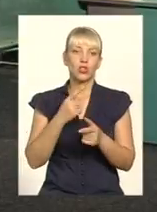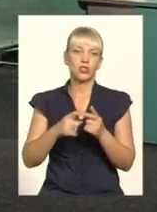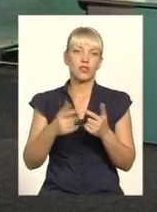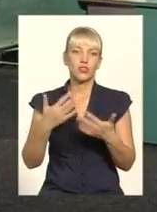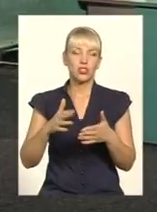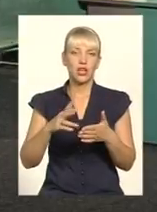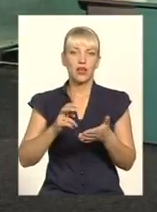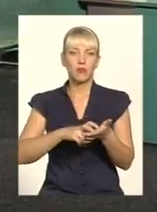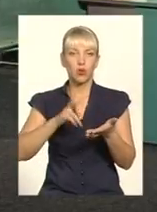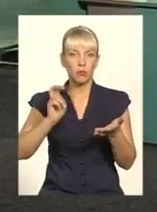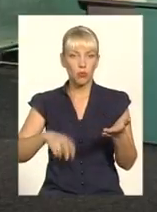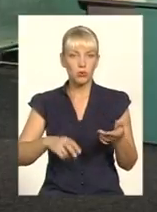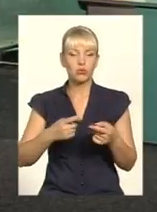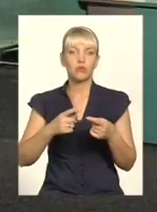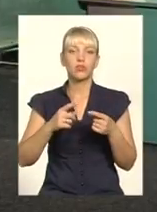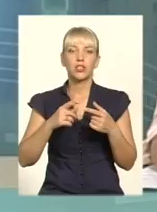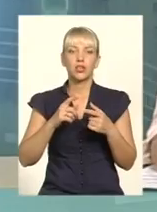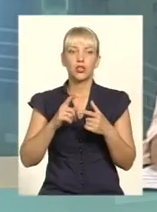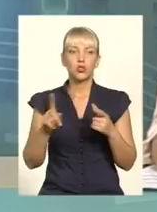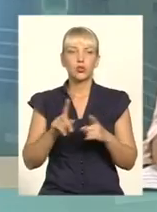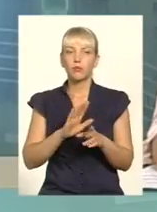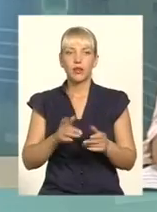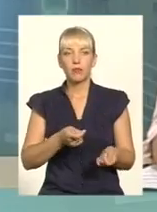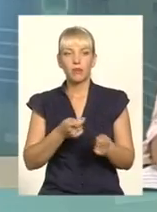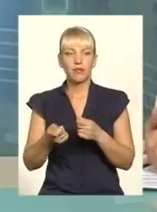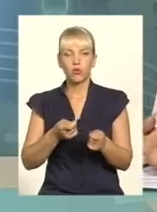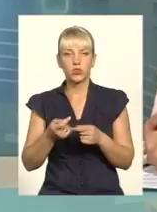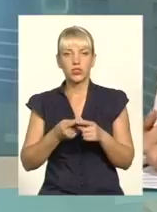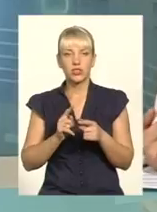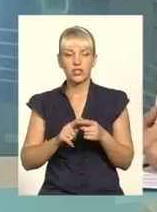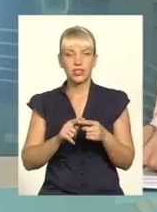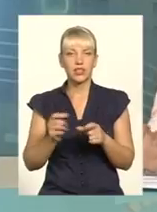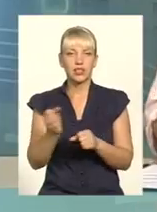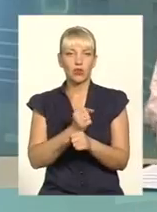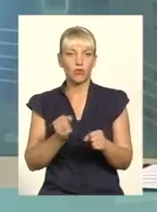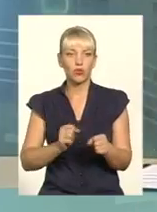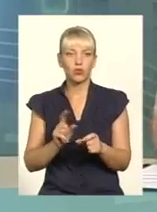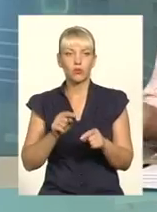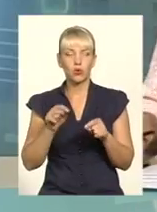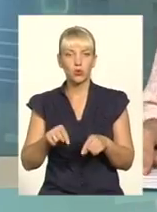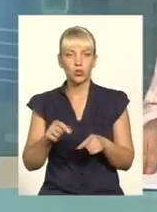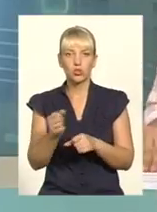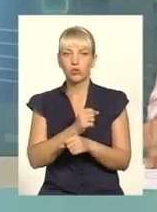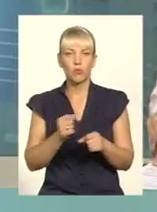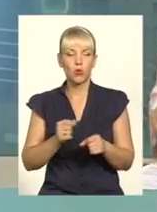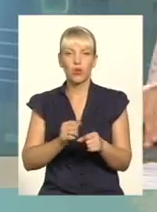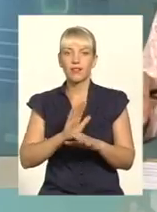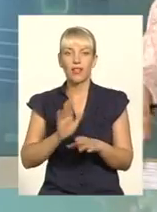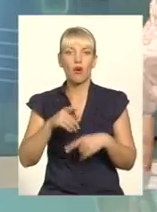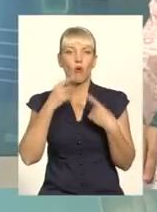демобілізовані, не привозили оті трофеї, аби вони тут не починали говорити. У нас є випадок,